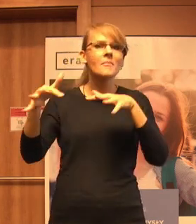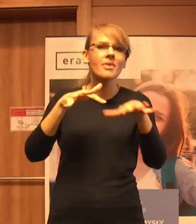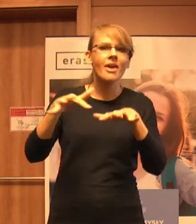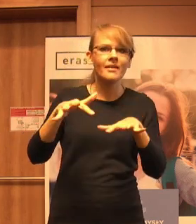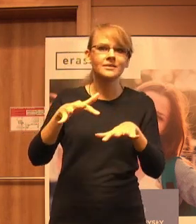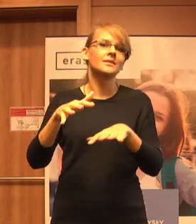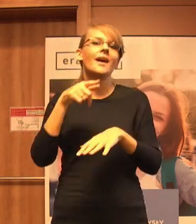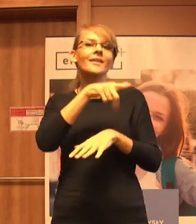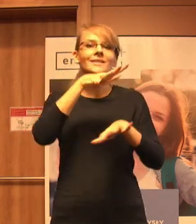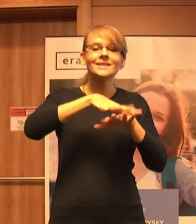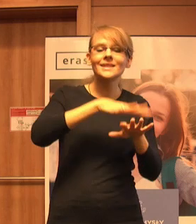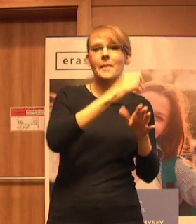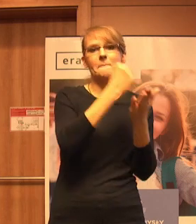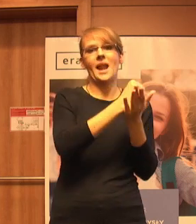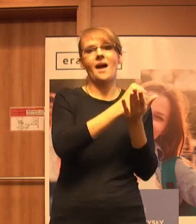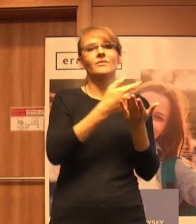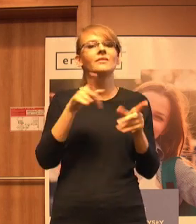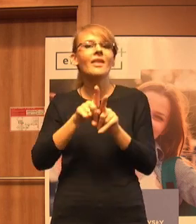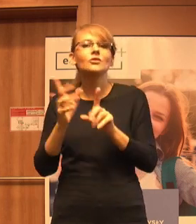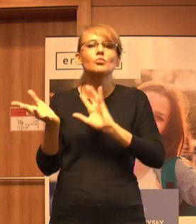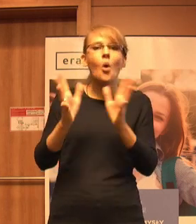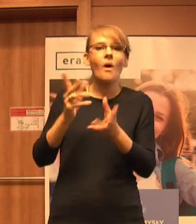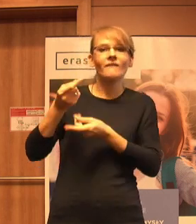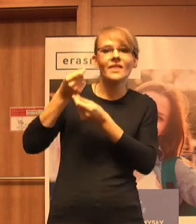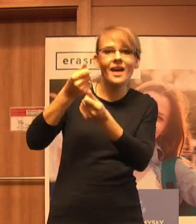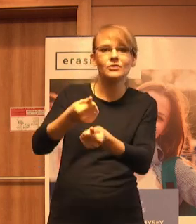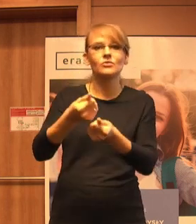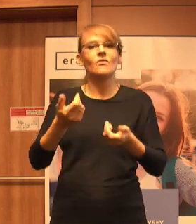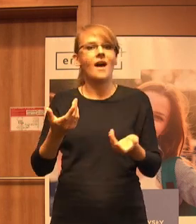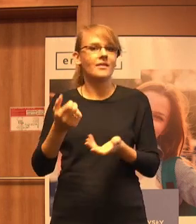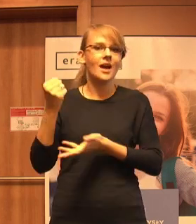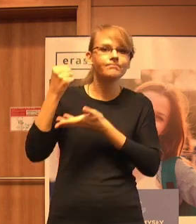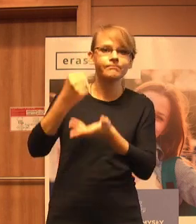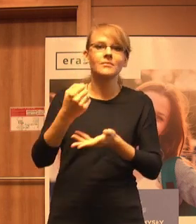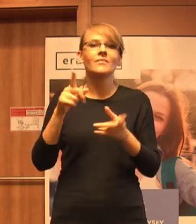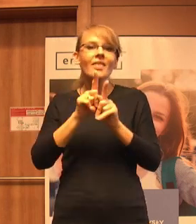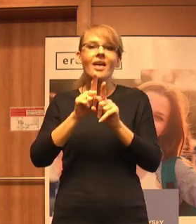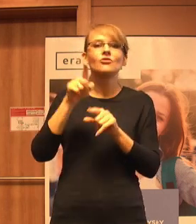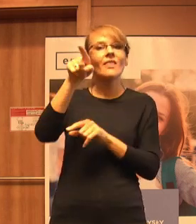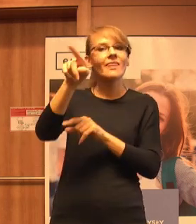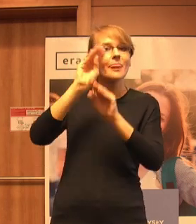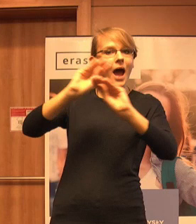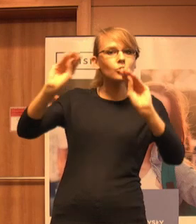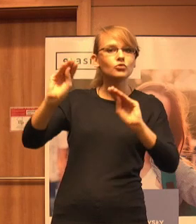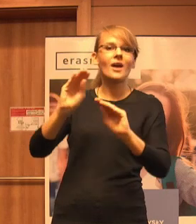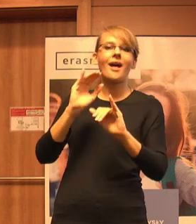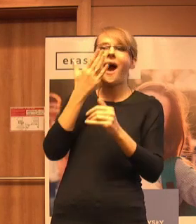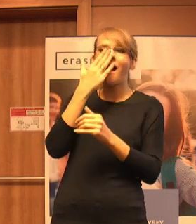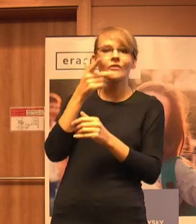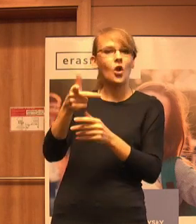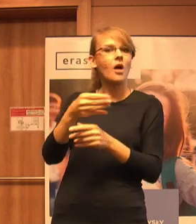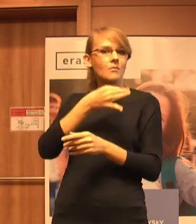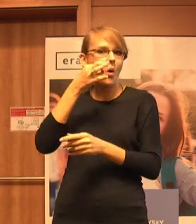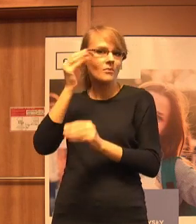systemie prawnym, i w sposobie finansowania, a także w szkoleniu i doskonaleniu nauczycieli, a w ogóle myśleniu,